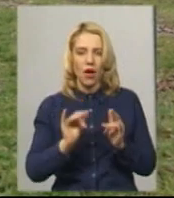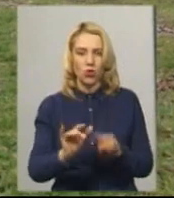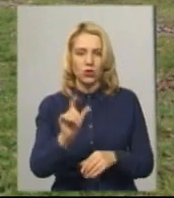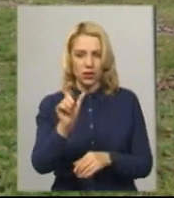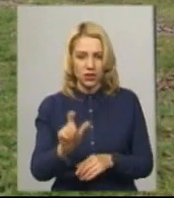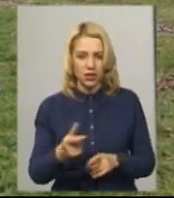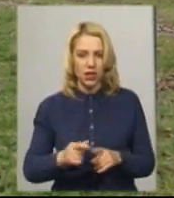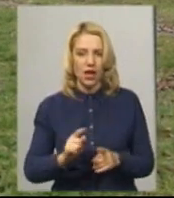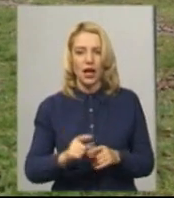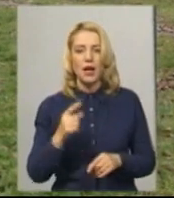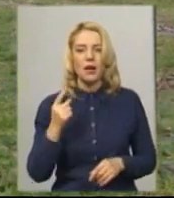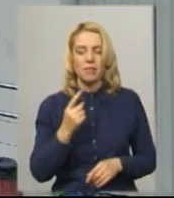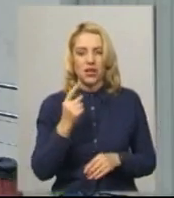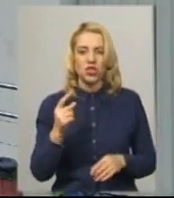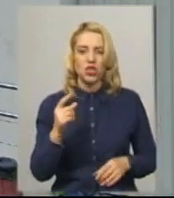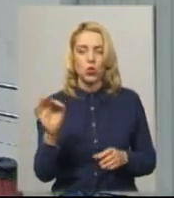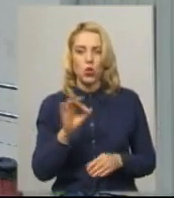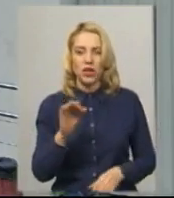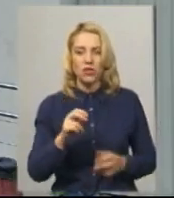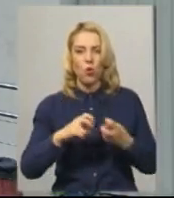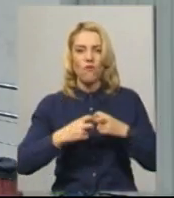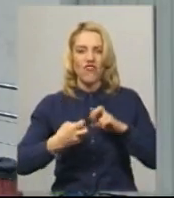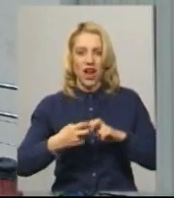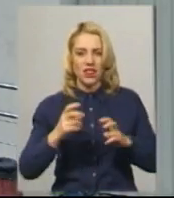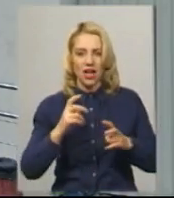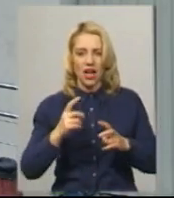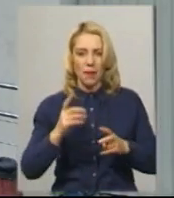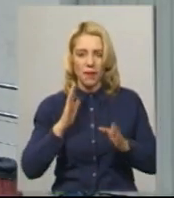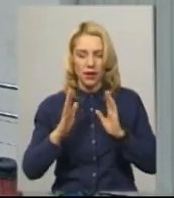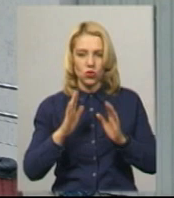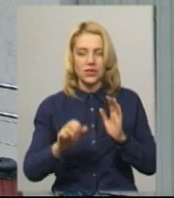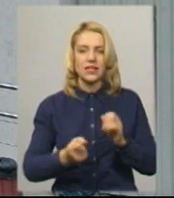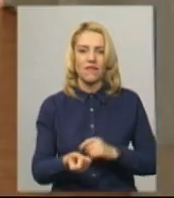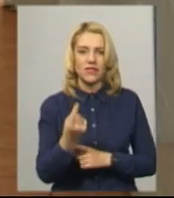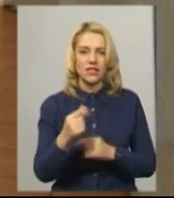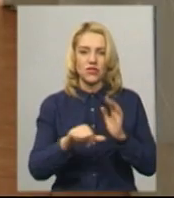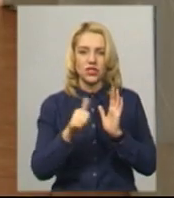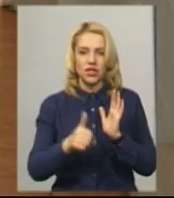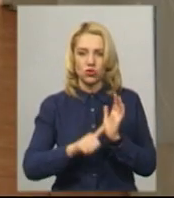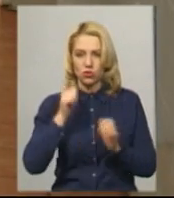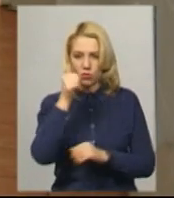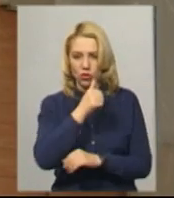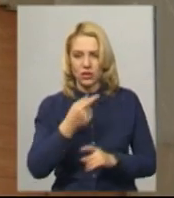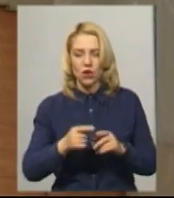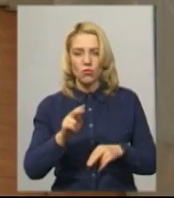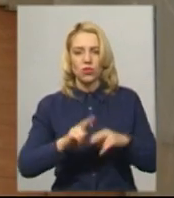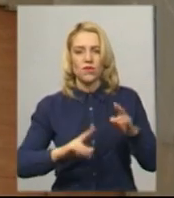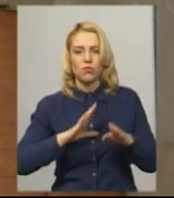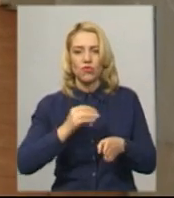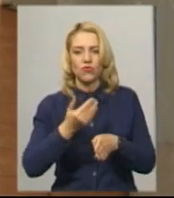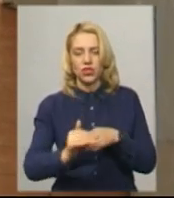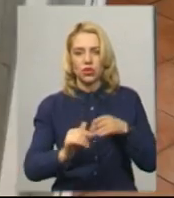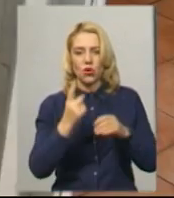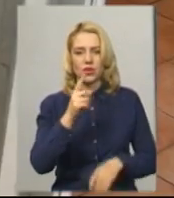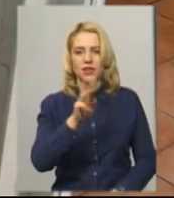Хмельницькому парку імені Франка з'явився у вересні 2017 року. На його будівництво з міського бюджету витратили мільйон гривень.